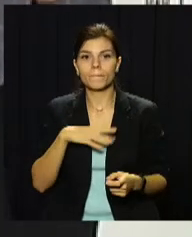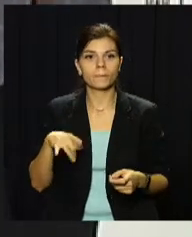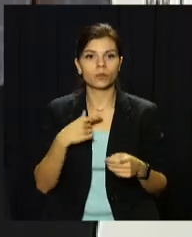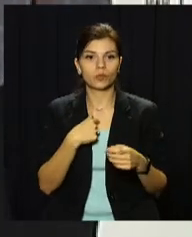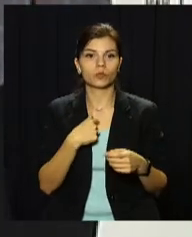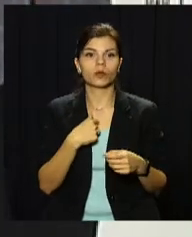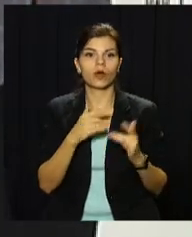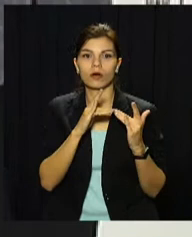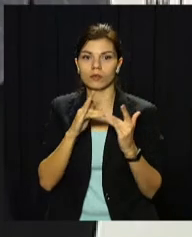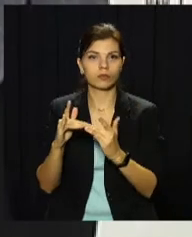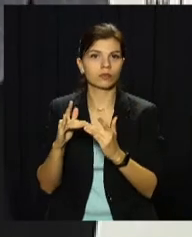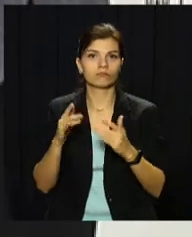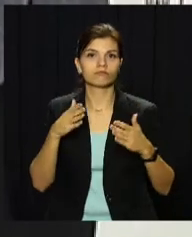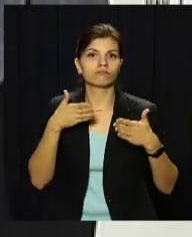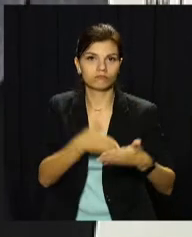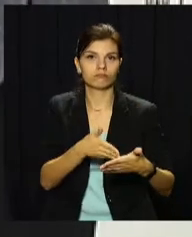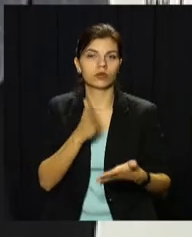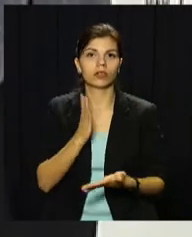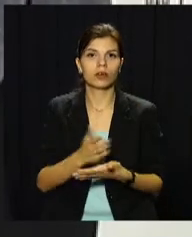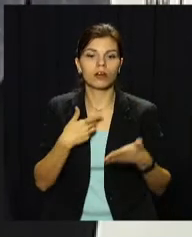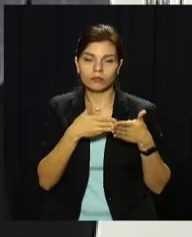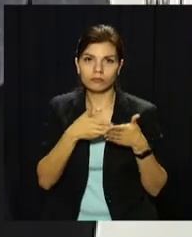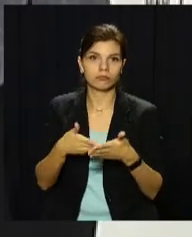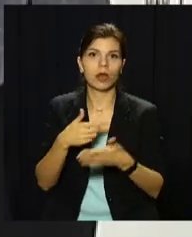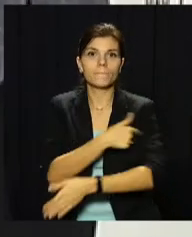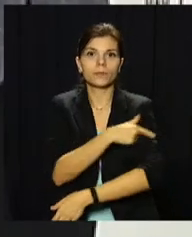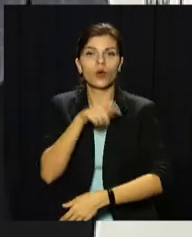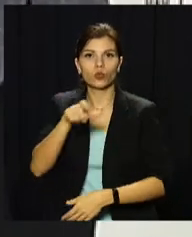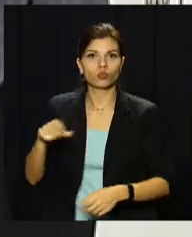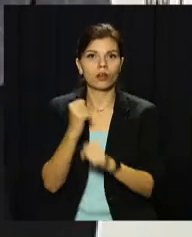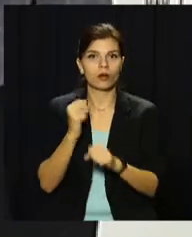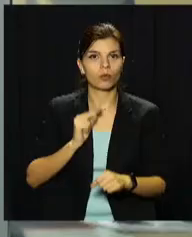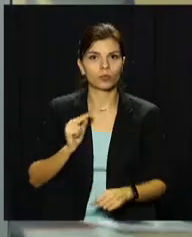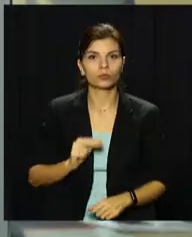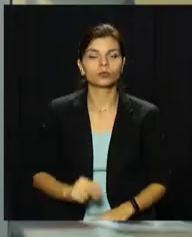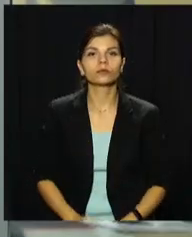кількостю ліжок і ми обмежені кількостю медичних працівників.